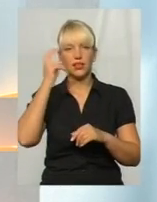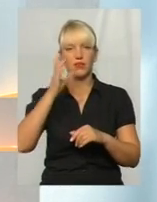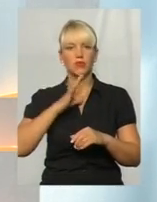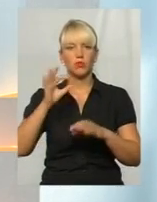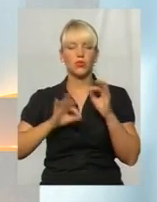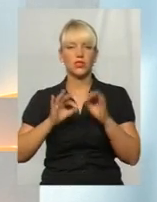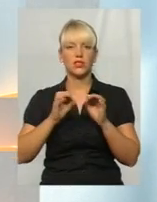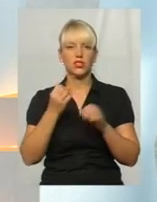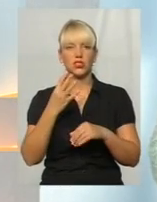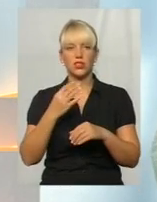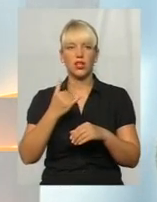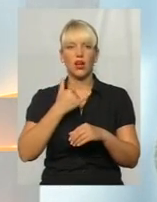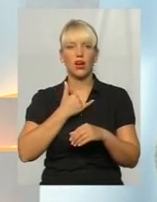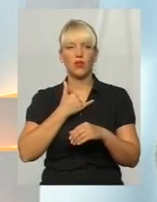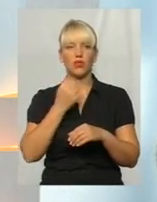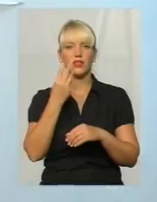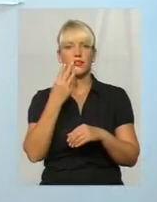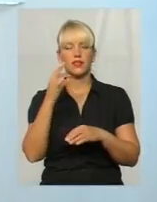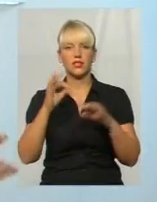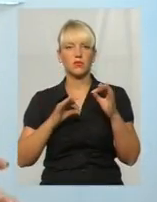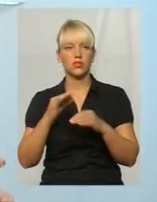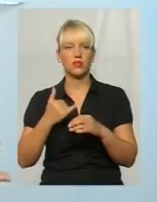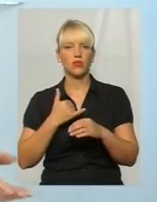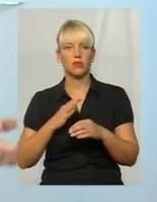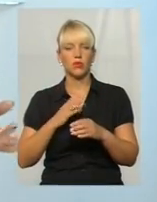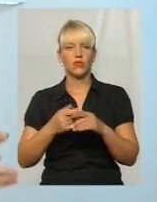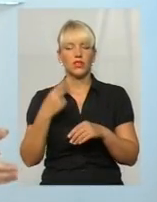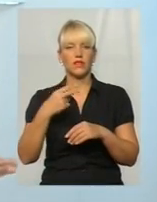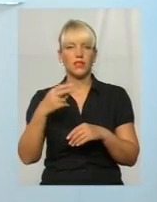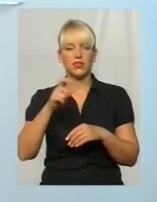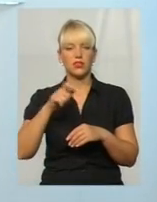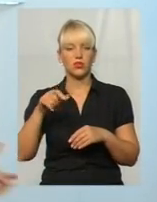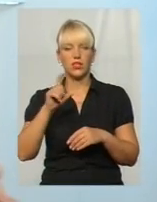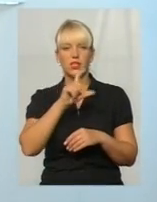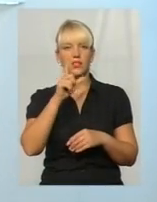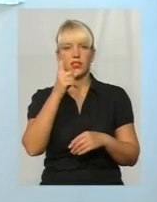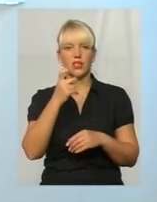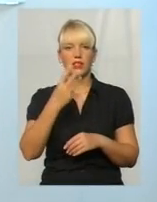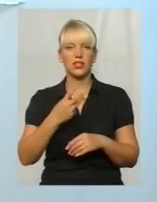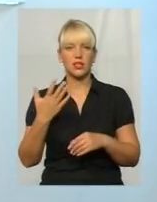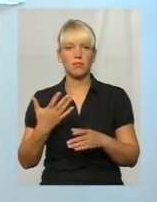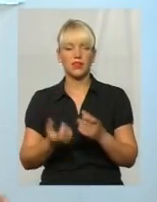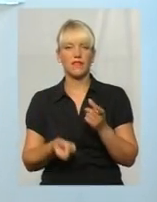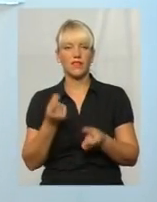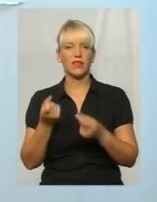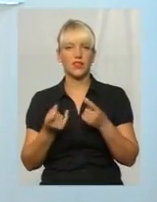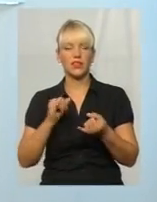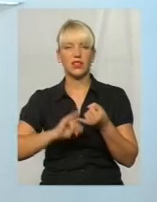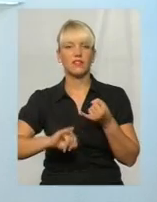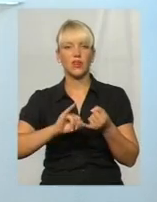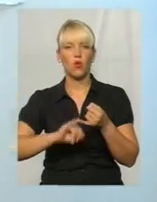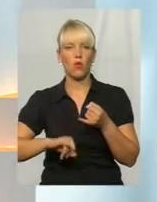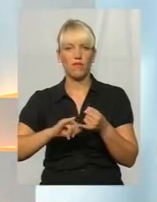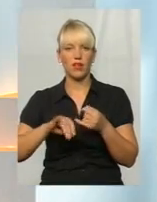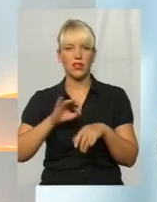десь 14, а у нас 13%, тобто 20 людей з 135 виявилися інфіковані,